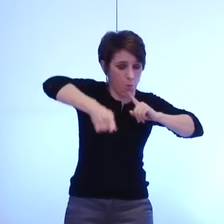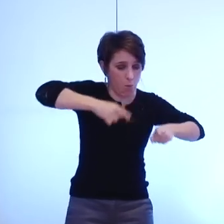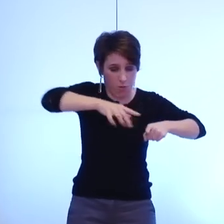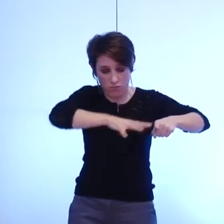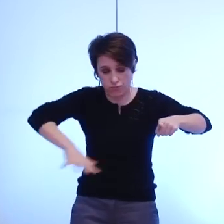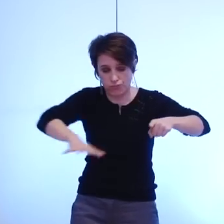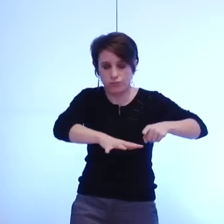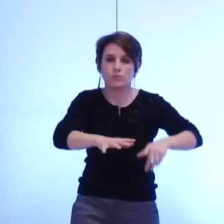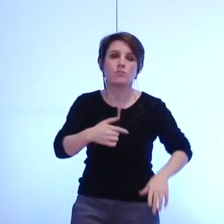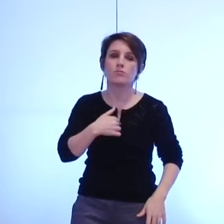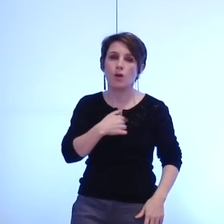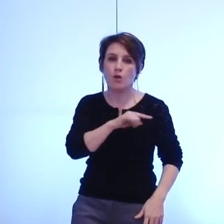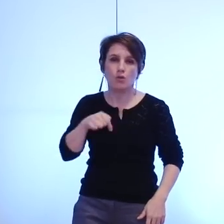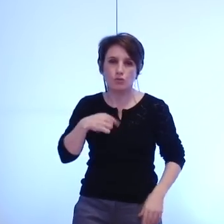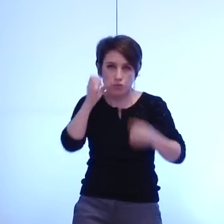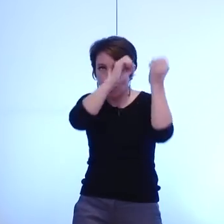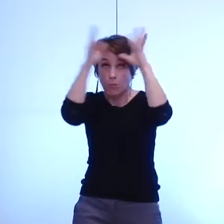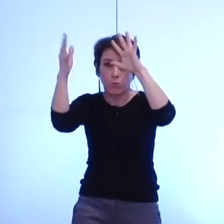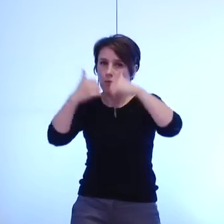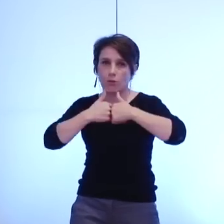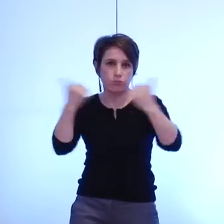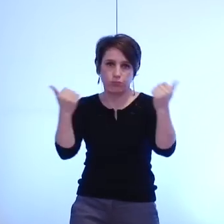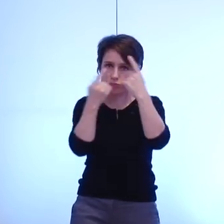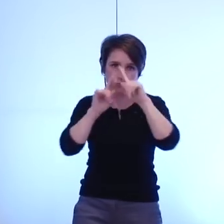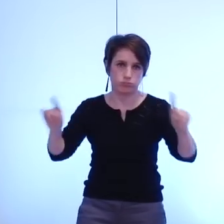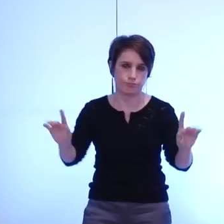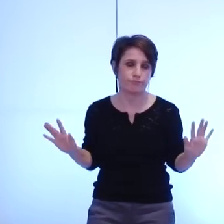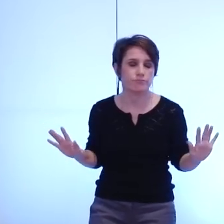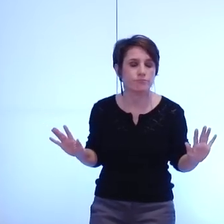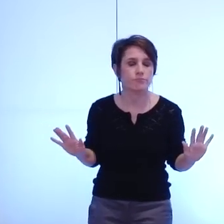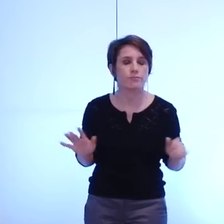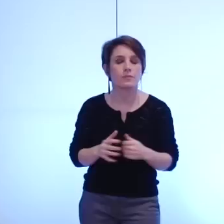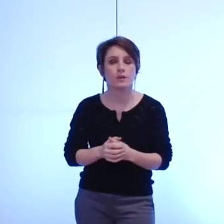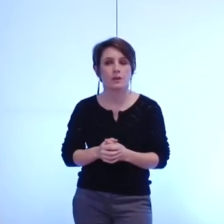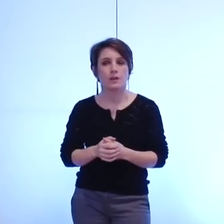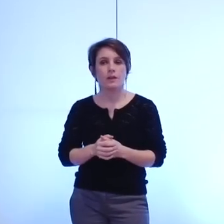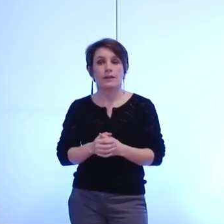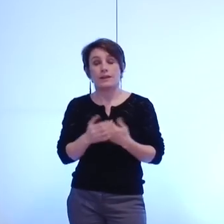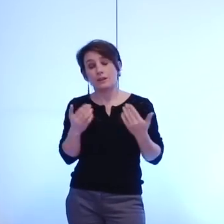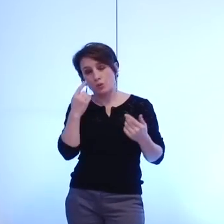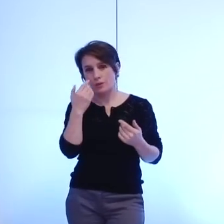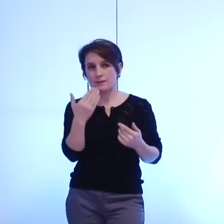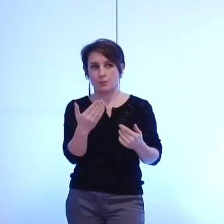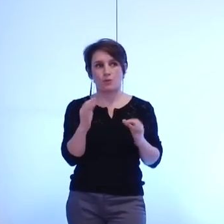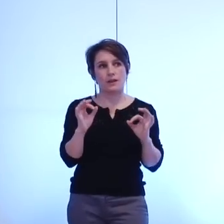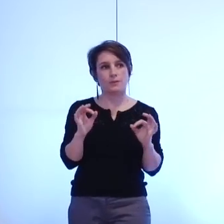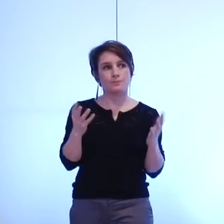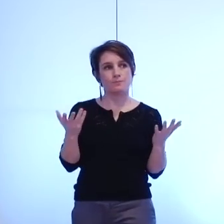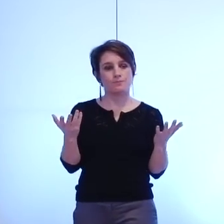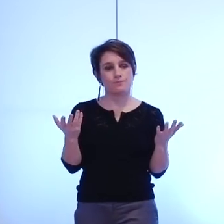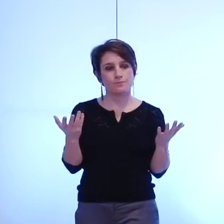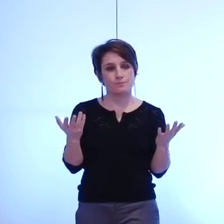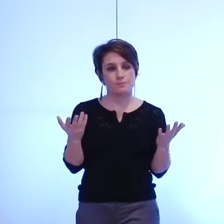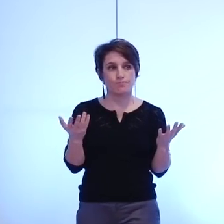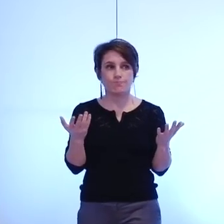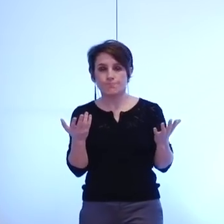comme je vais le dire dans un instant et au fond c'est ce qui explique aussi rapidement une partie